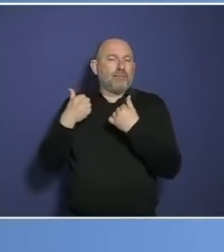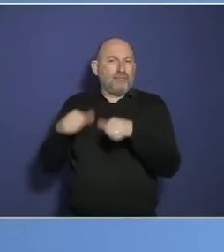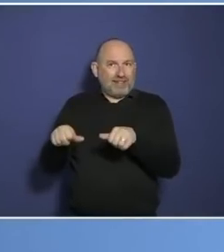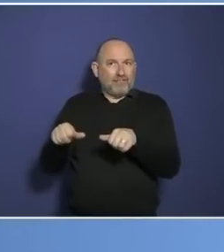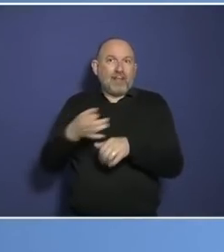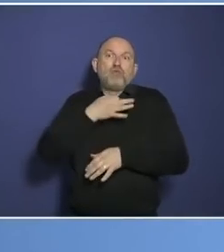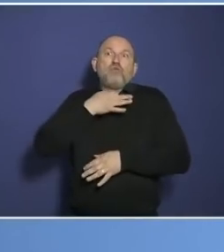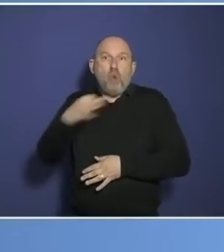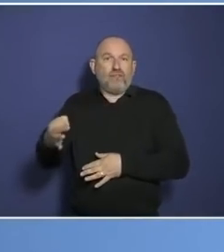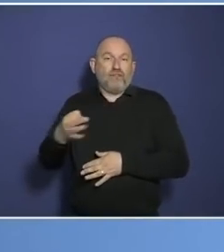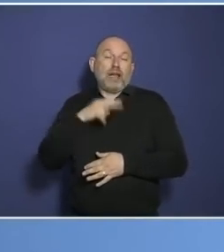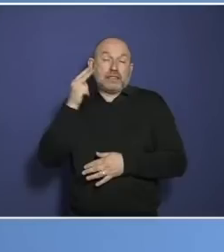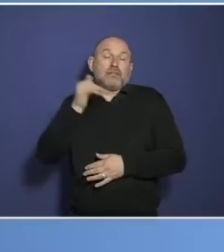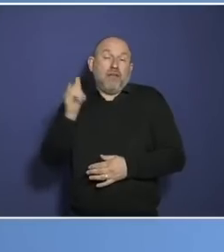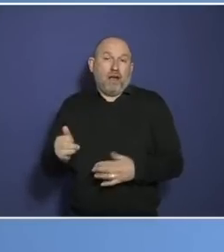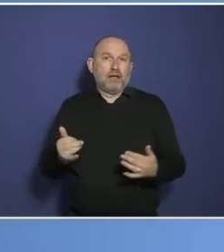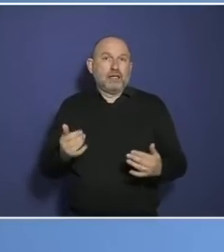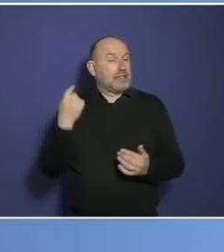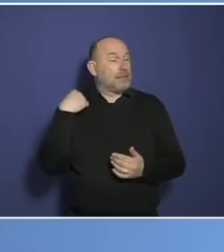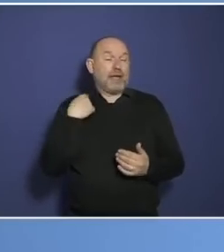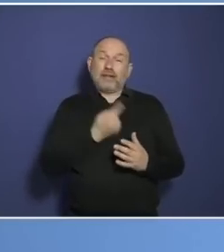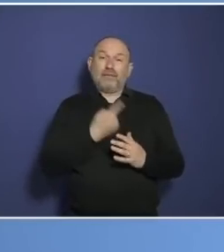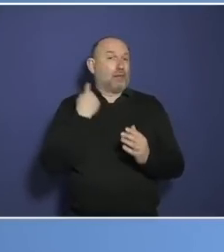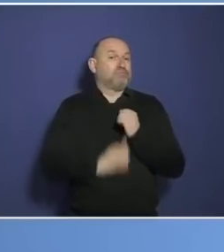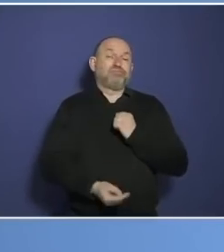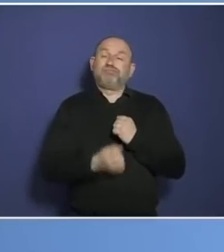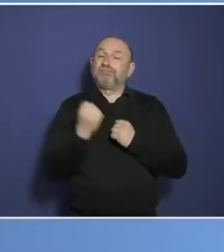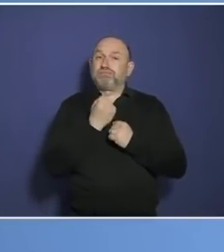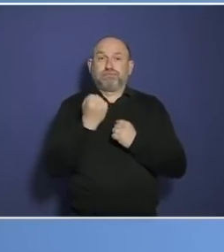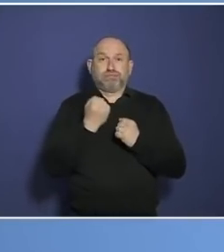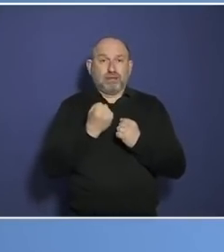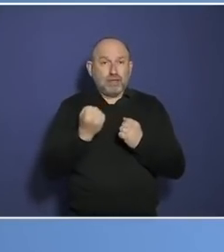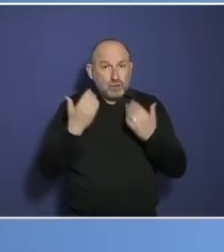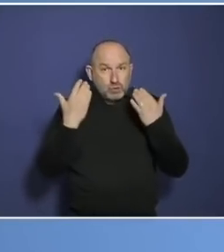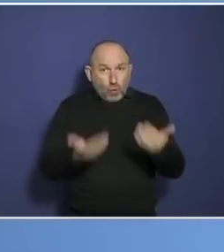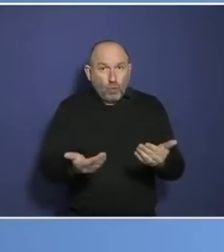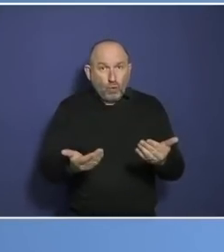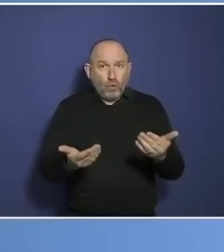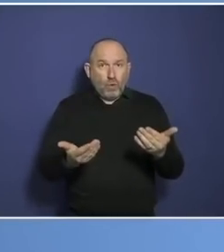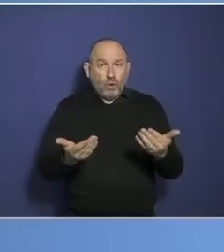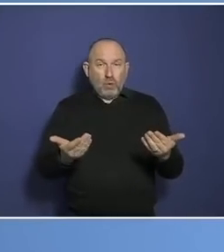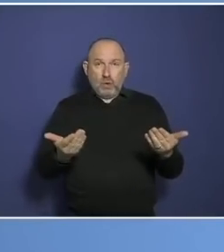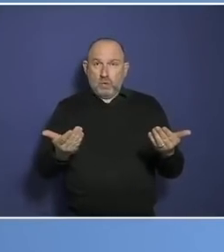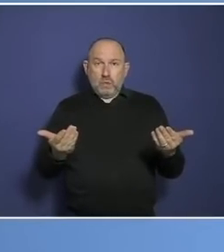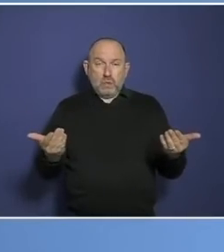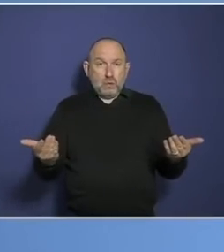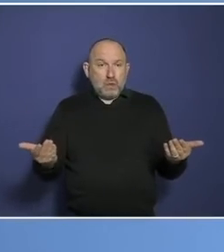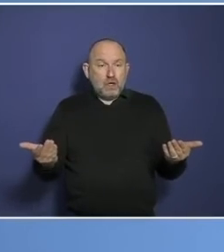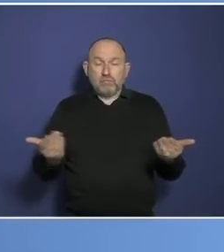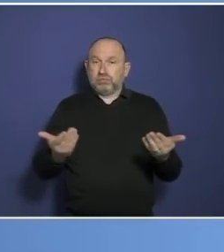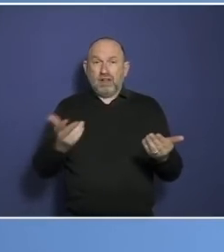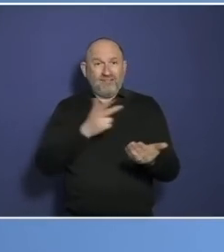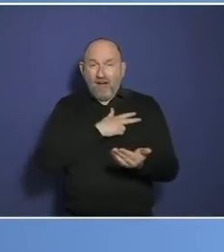Herr Lauterbach spricht von sich schon in der dritten Person. Was kommt als nächstes? Der pluralis majestätis. Der sagt wir, Karl Lauterbach?